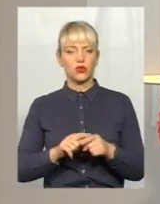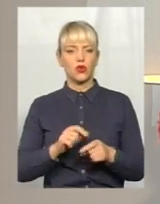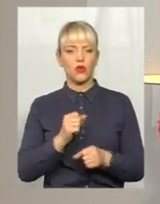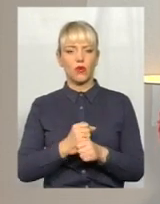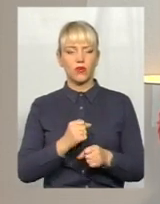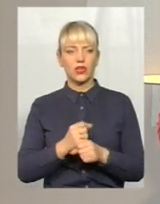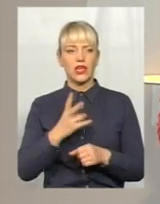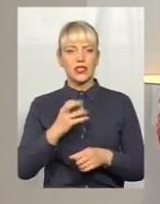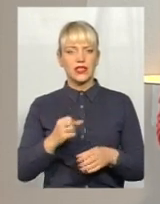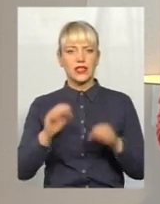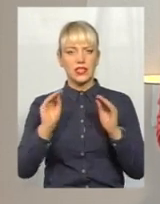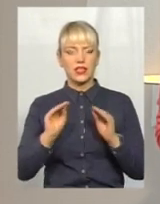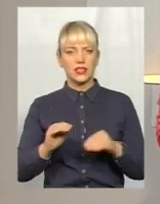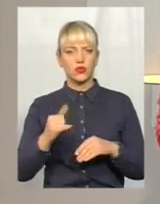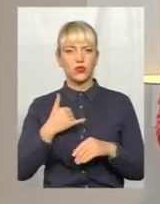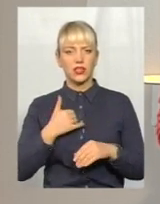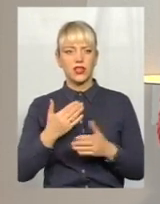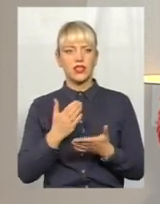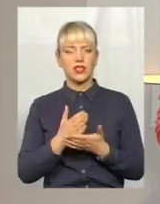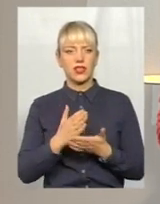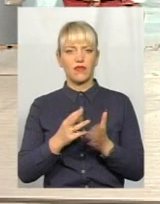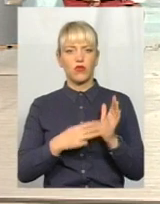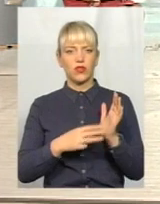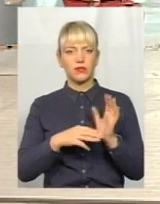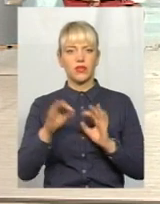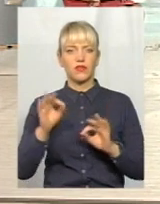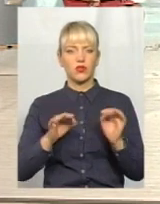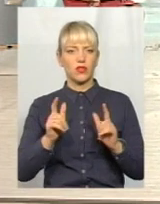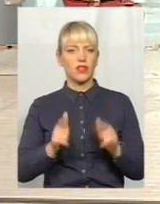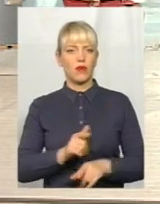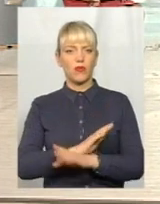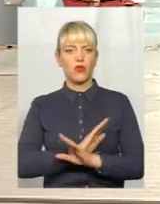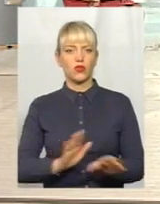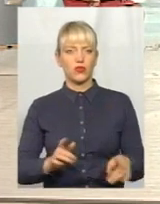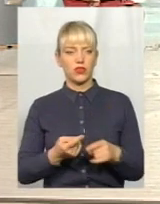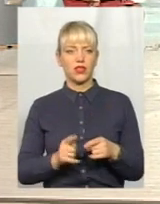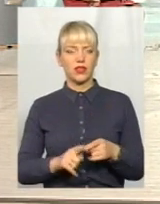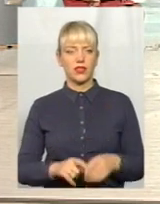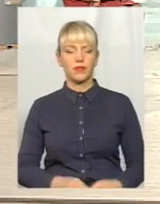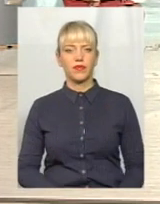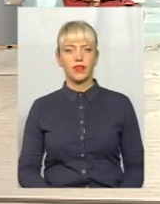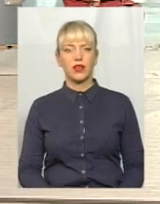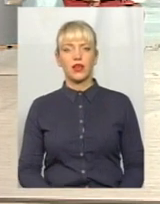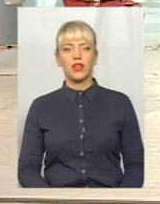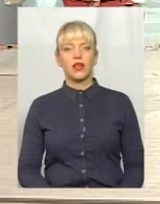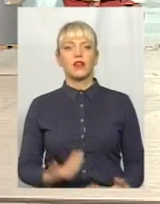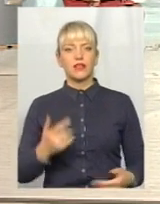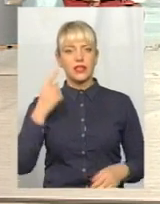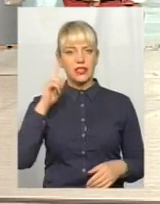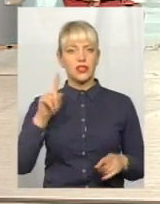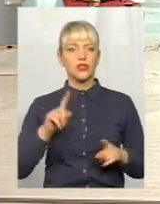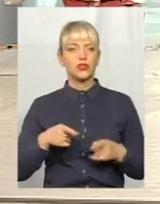За статистикою, нас наразі 80% лікарів не погоджується. Ви знаєте, що дійсно,